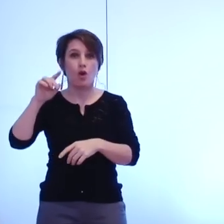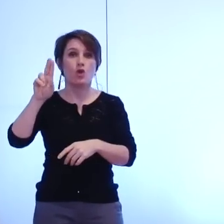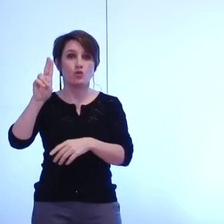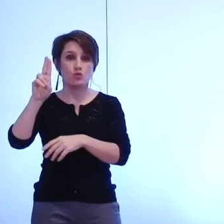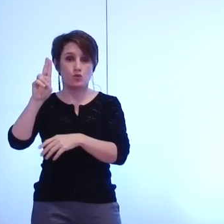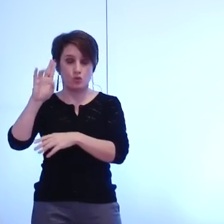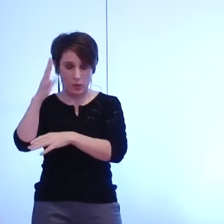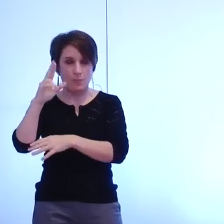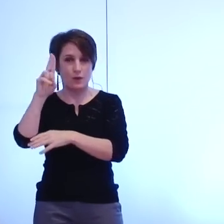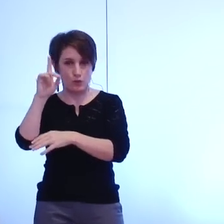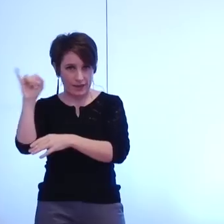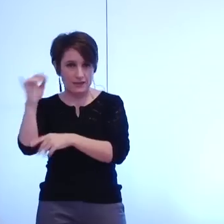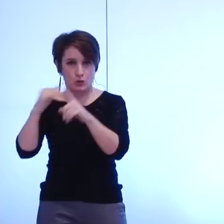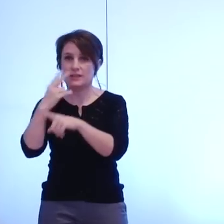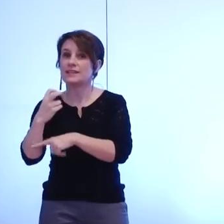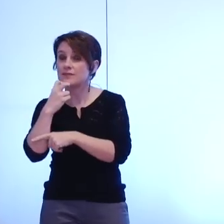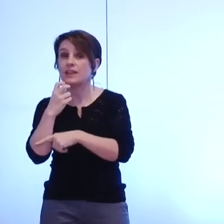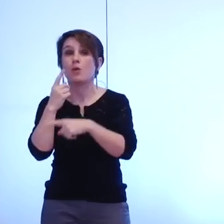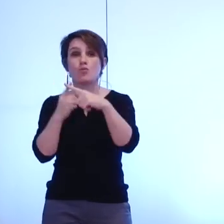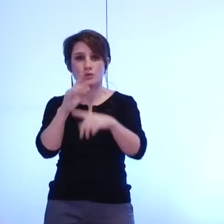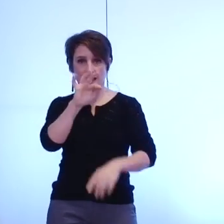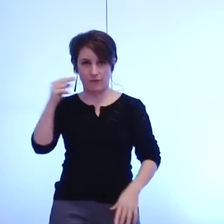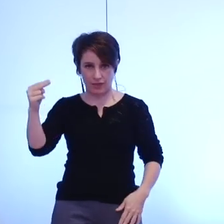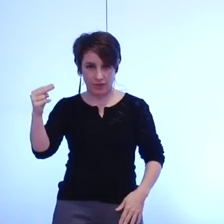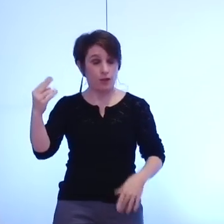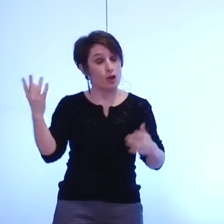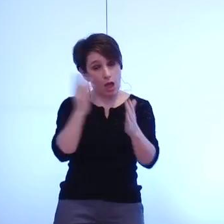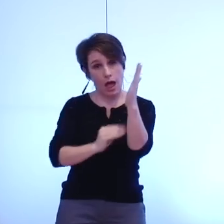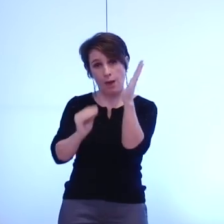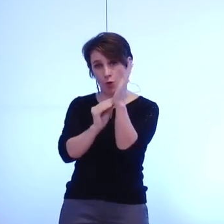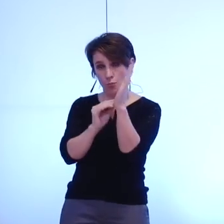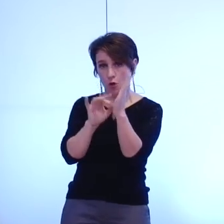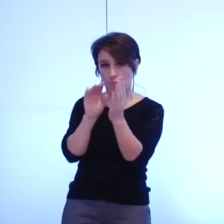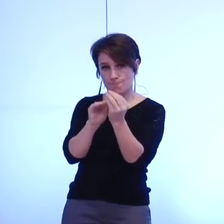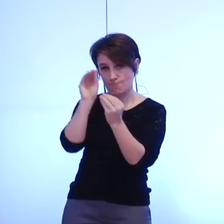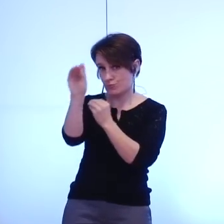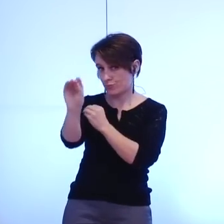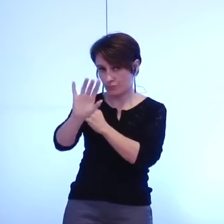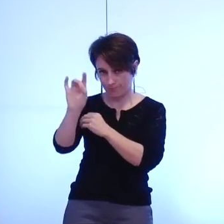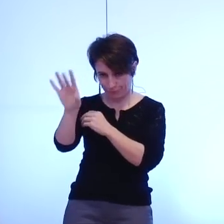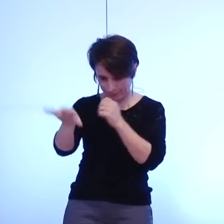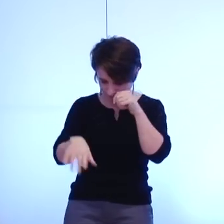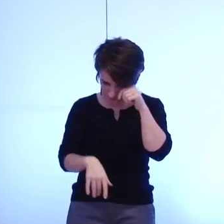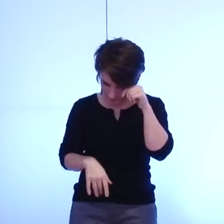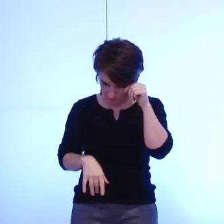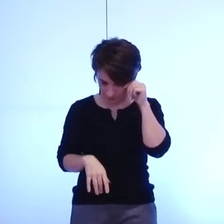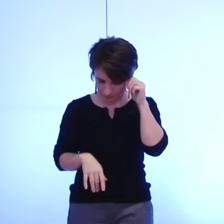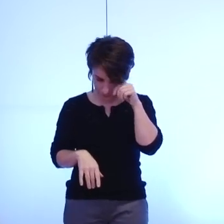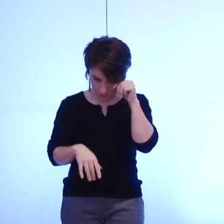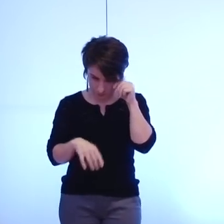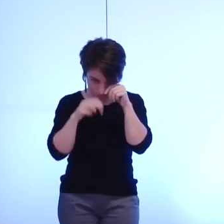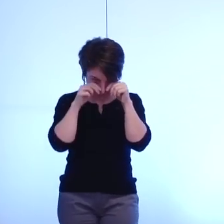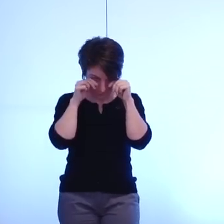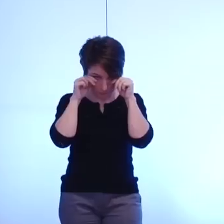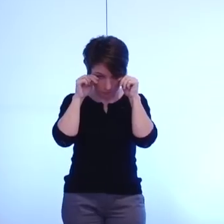UDI solidité civile et le Front National cet amendement est donc repoussé je passe donc à l